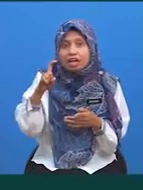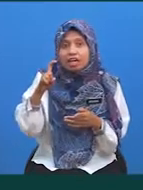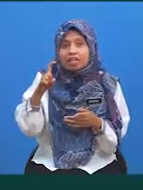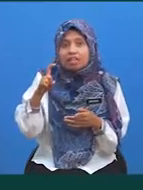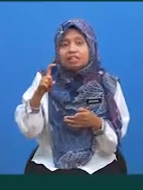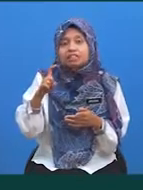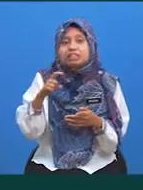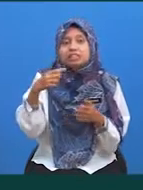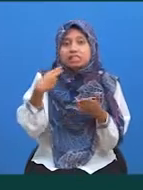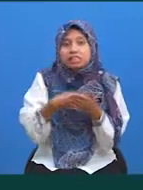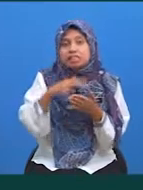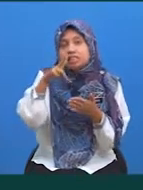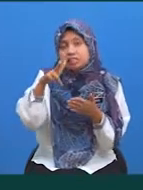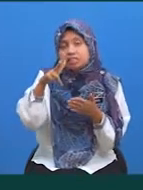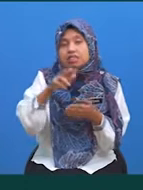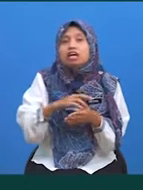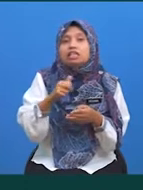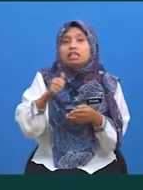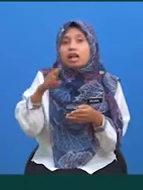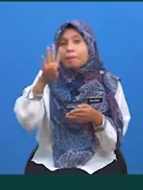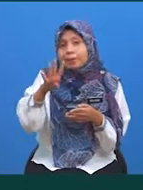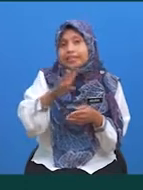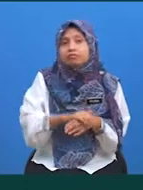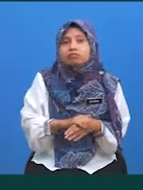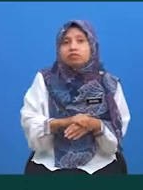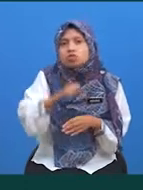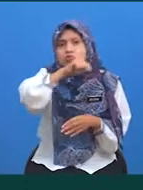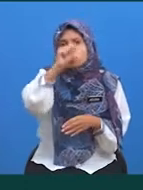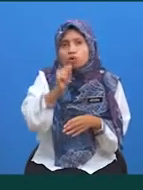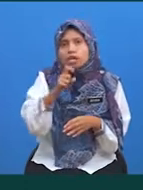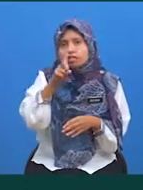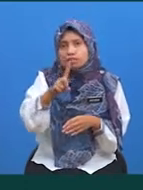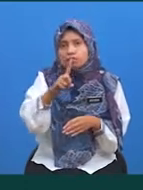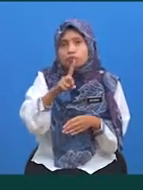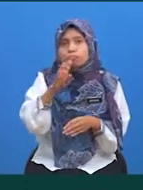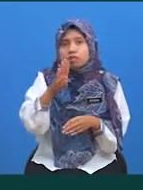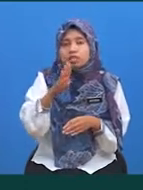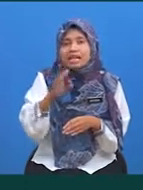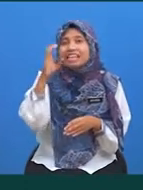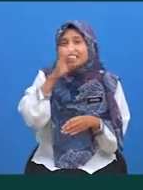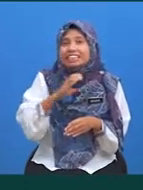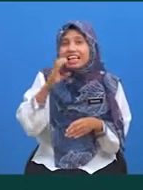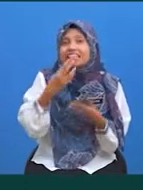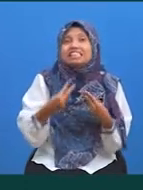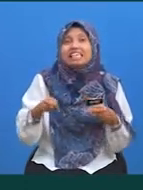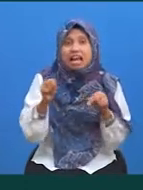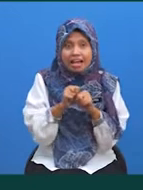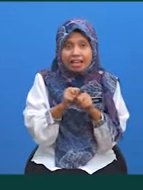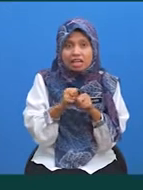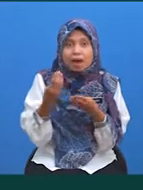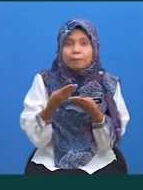hat 2 hingga 3 ialah 4 Soalan 1B Cari nilai